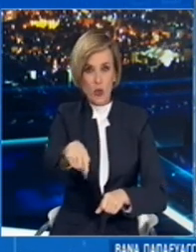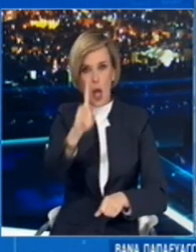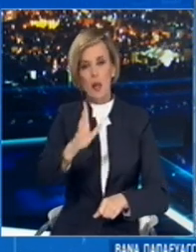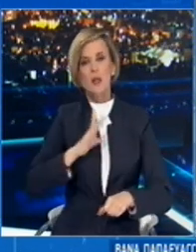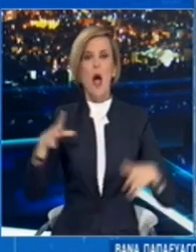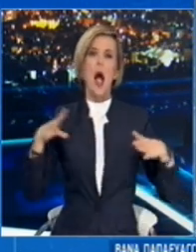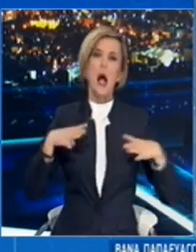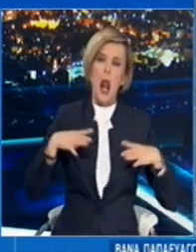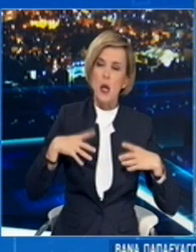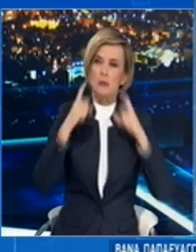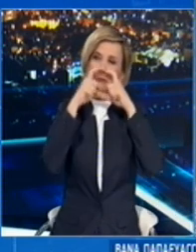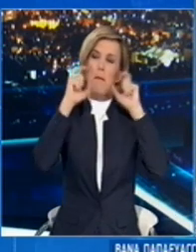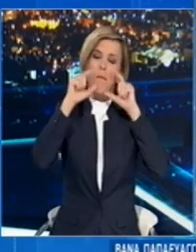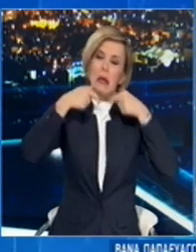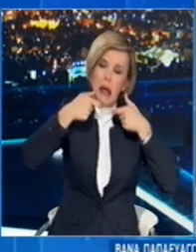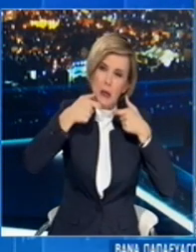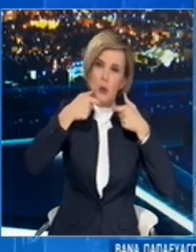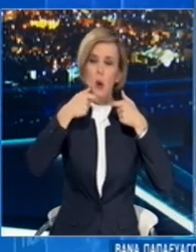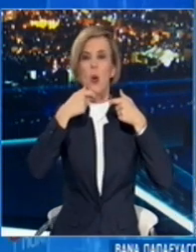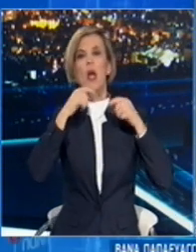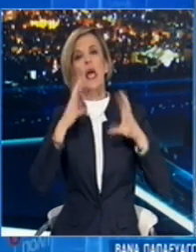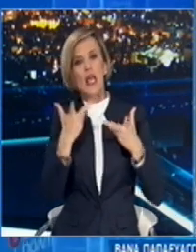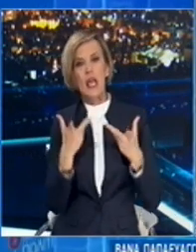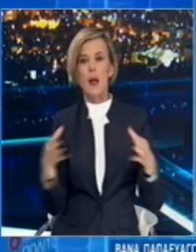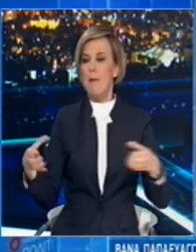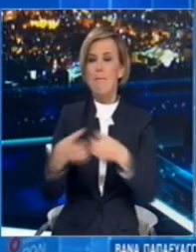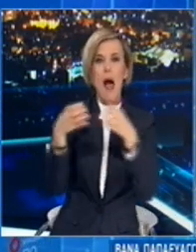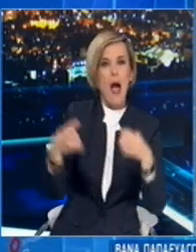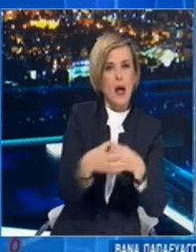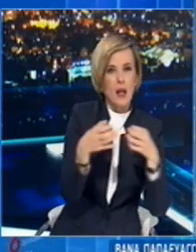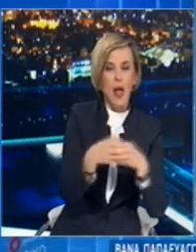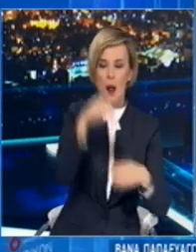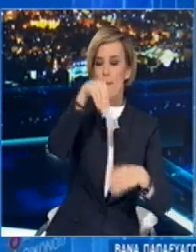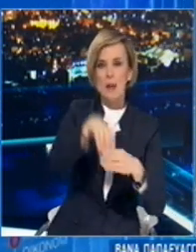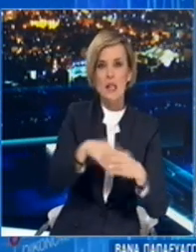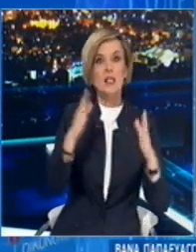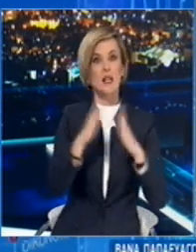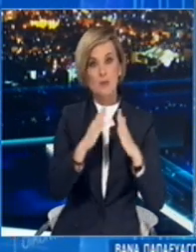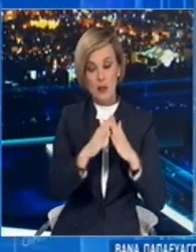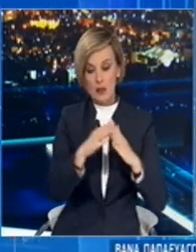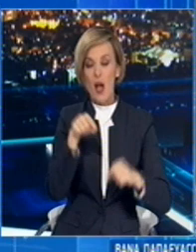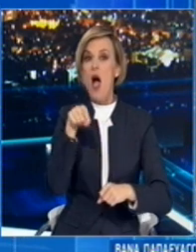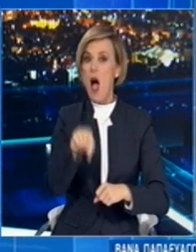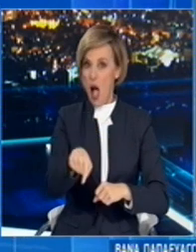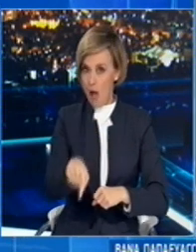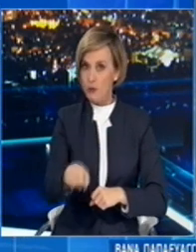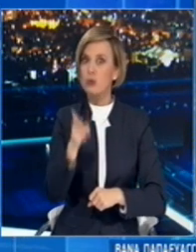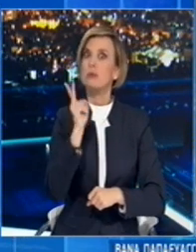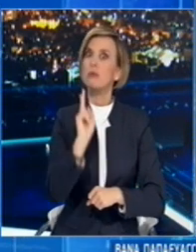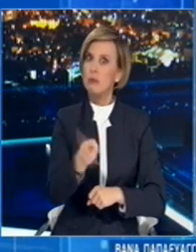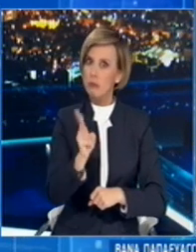όντως χάρη, δεν φοράει σωστά τη μάσκα του ή συγχρωτιστεί πολλές ώρες μέσα σε ένα κλειστό χώρο έχει μεγάλη πιθανότητα να